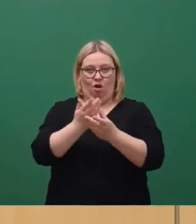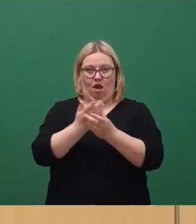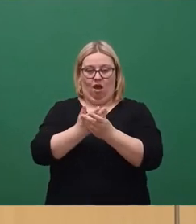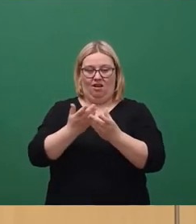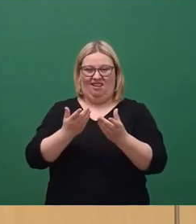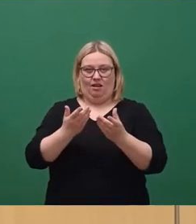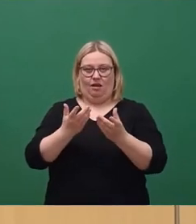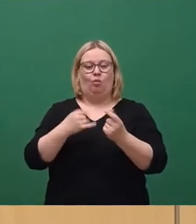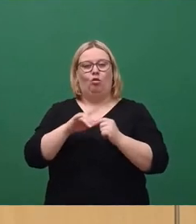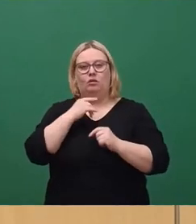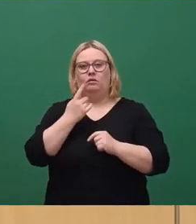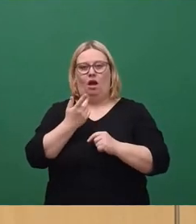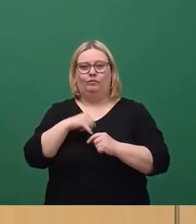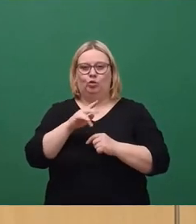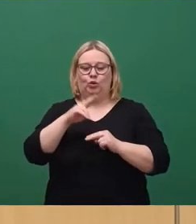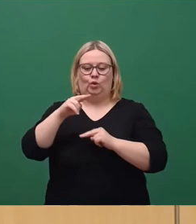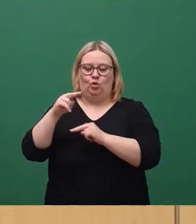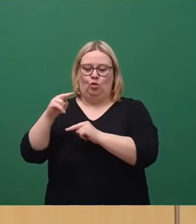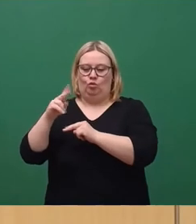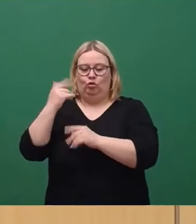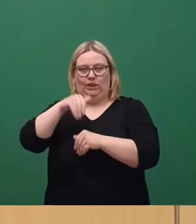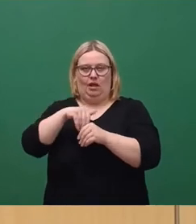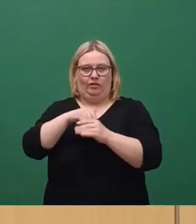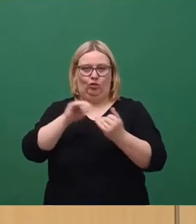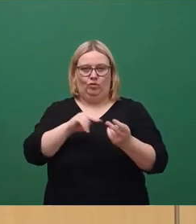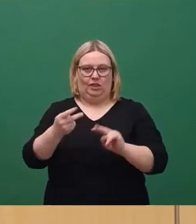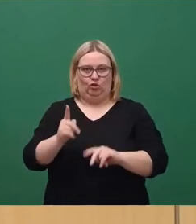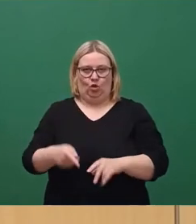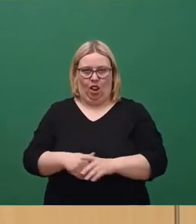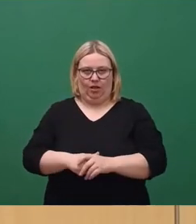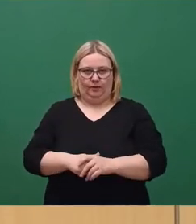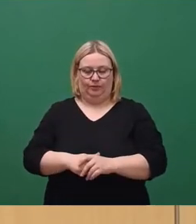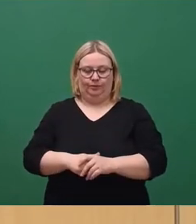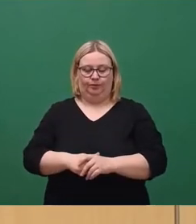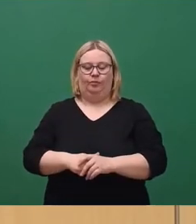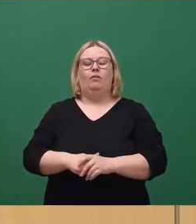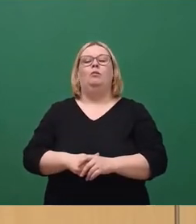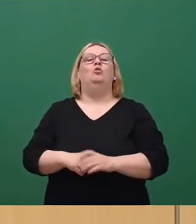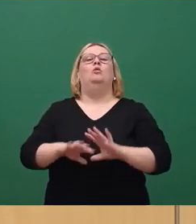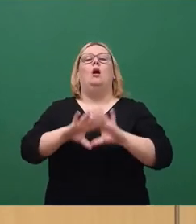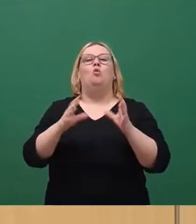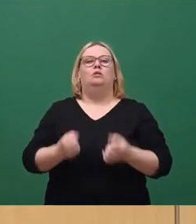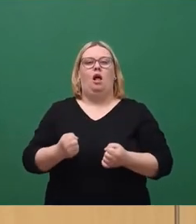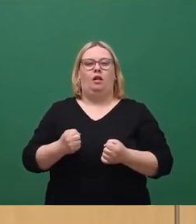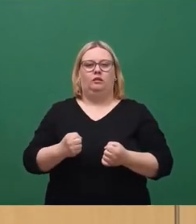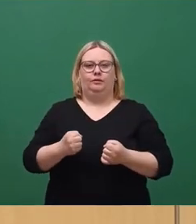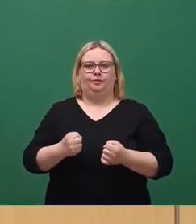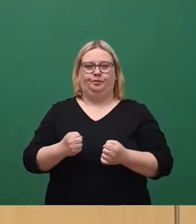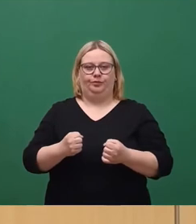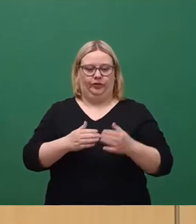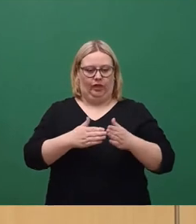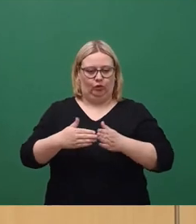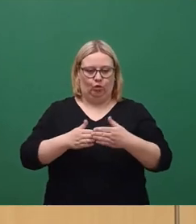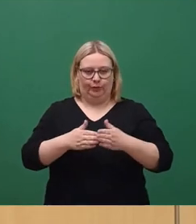die Untersetzung dieser Kürzung zum Inhalt hatte. Die Vertreter der haushalttragenden Fraktionen arbeiteten intensiv